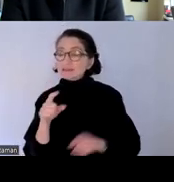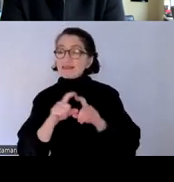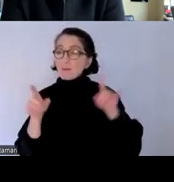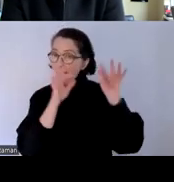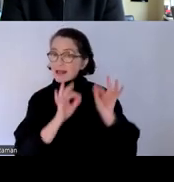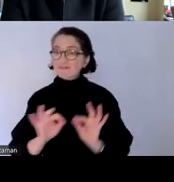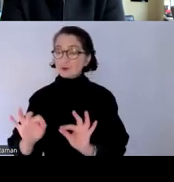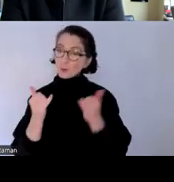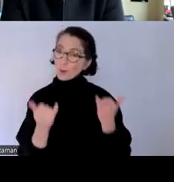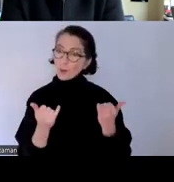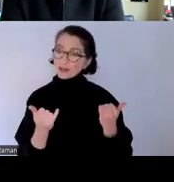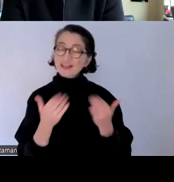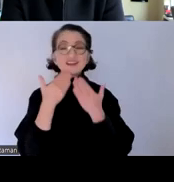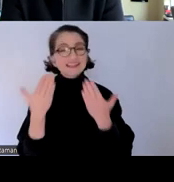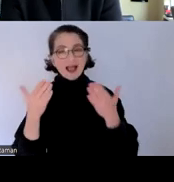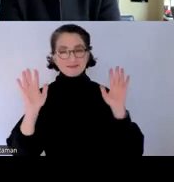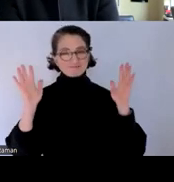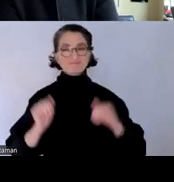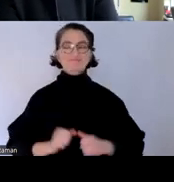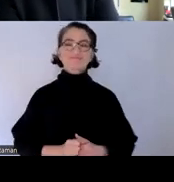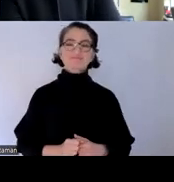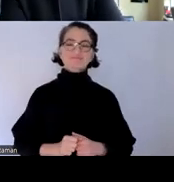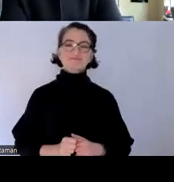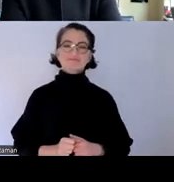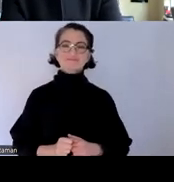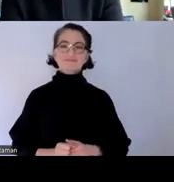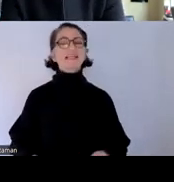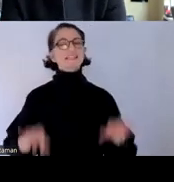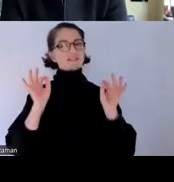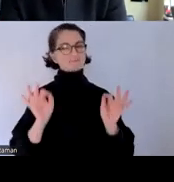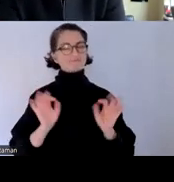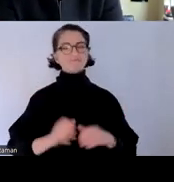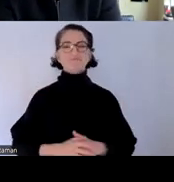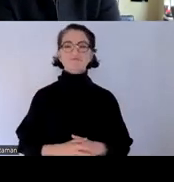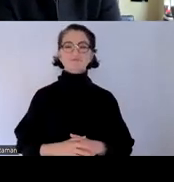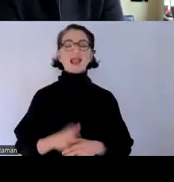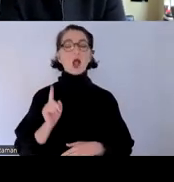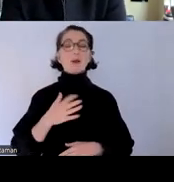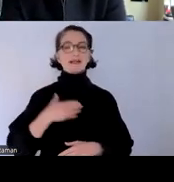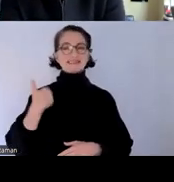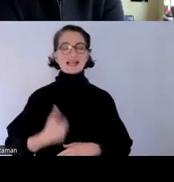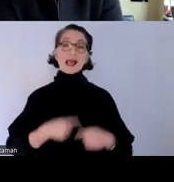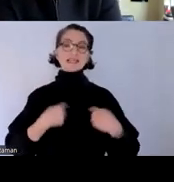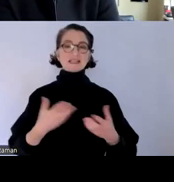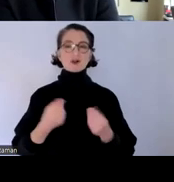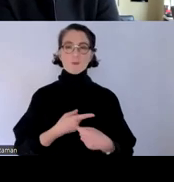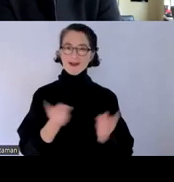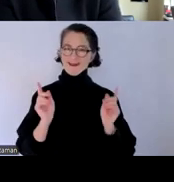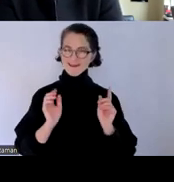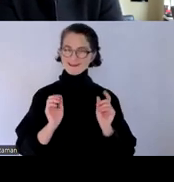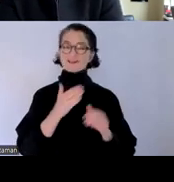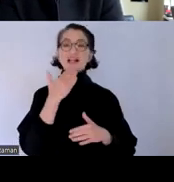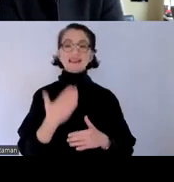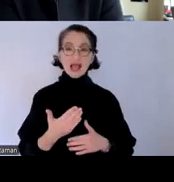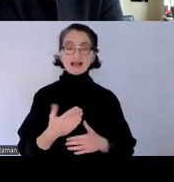einführen heute vielen dank dafür genau dann also auch meinerseits herzlich willkommen vielen dank gottried